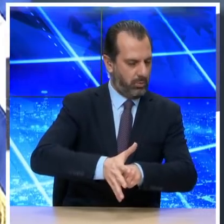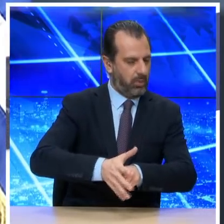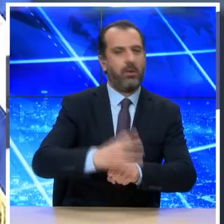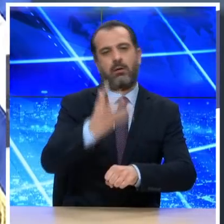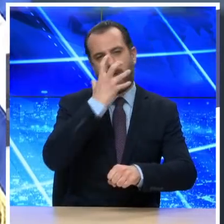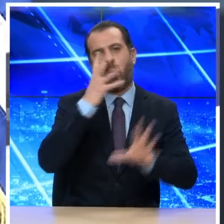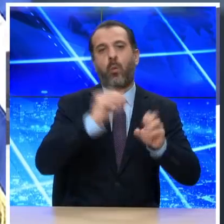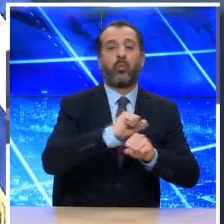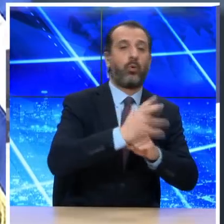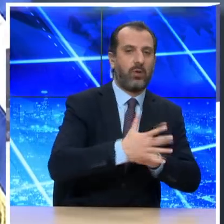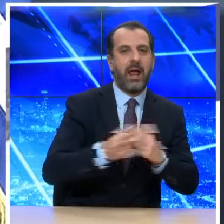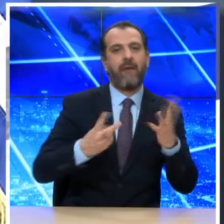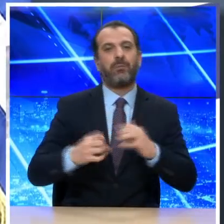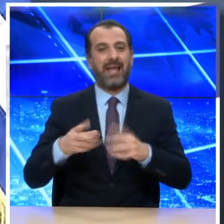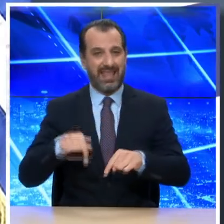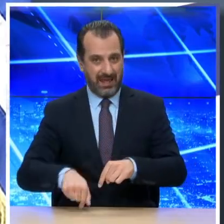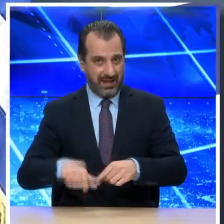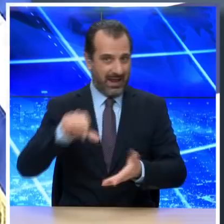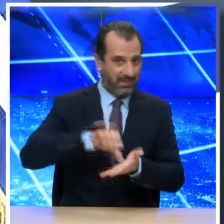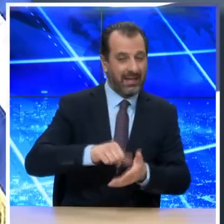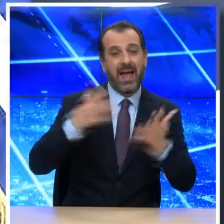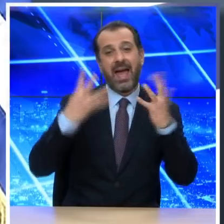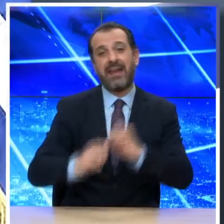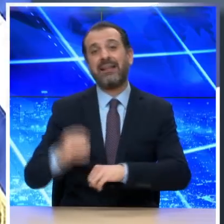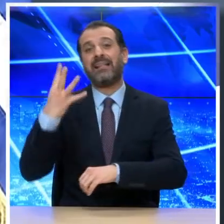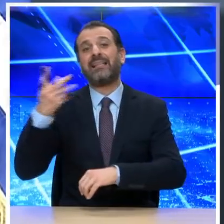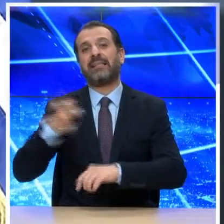79% στην Αθήνα και 94% στη Θεσσαλονίκη.